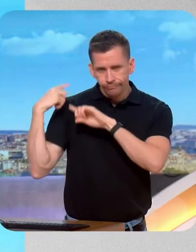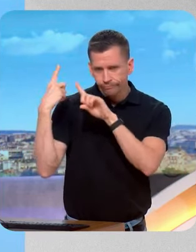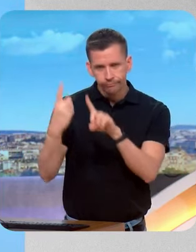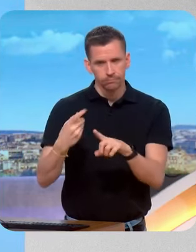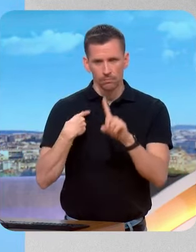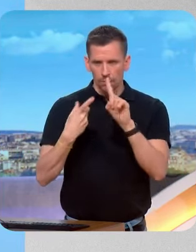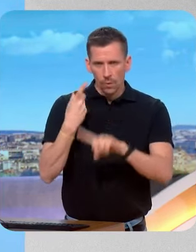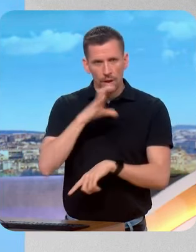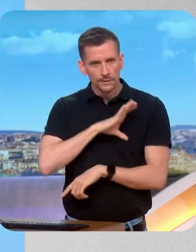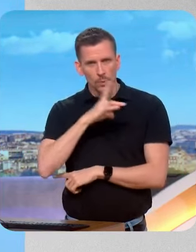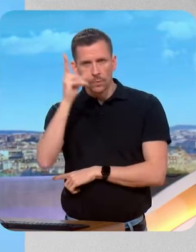verra dans les prochains jours. Merci beaucoup Patrick Mignola. beaucoup.